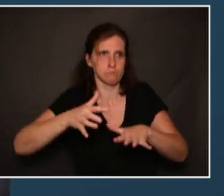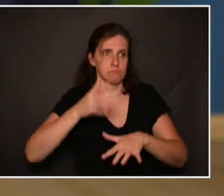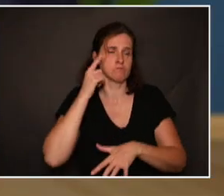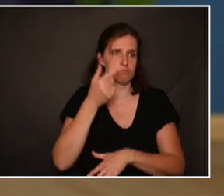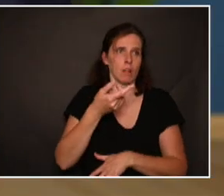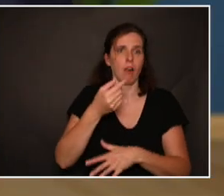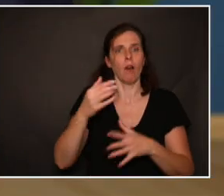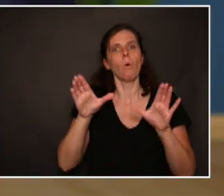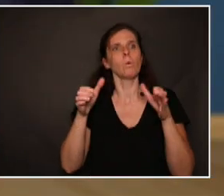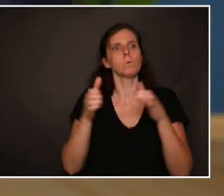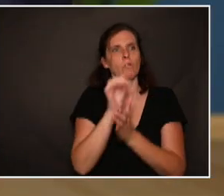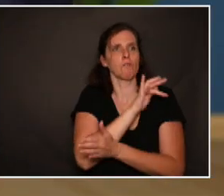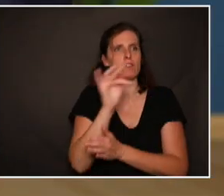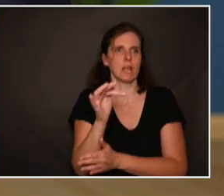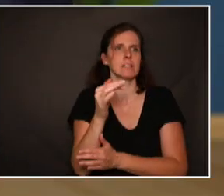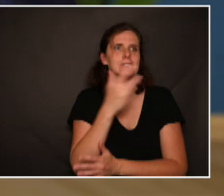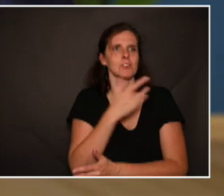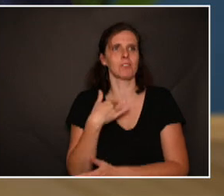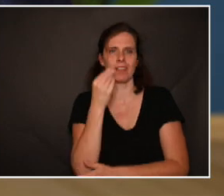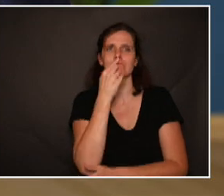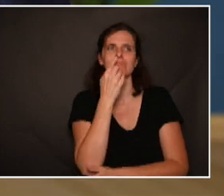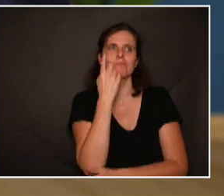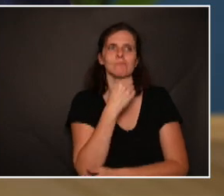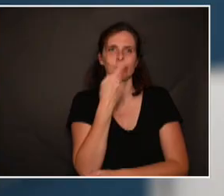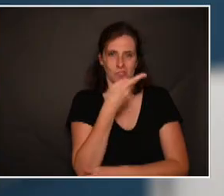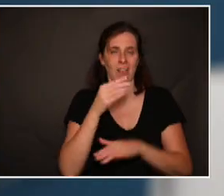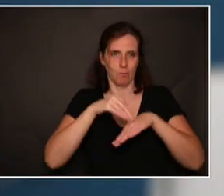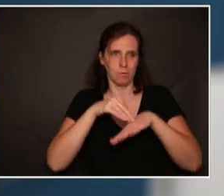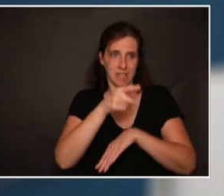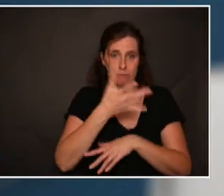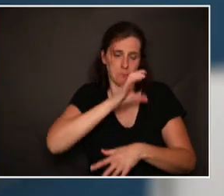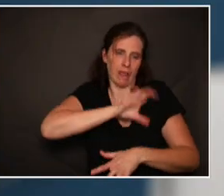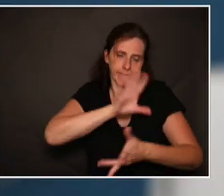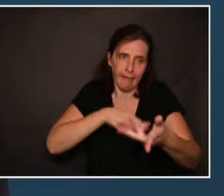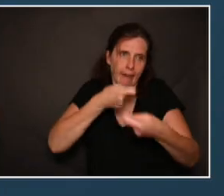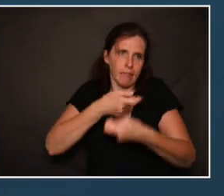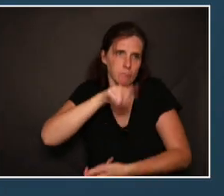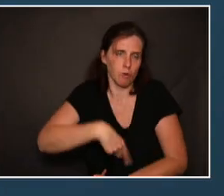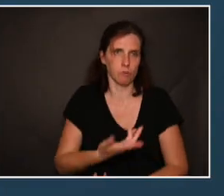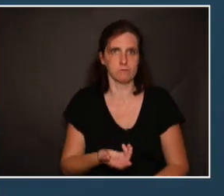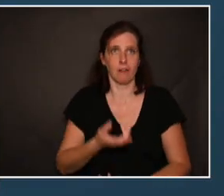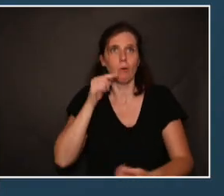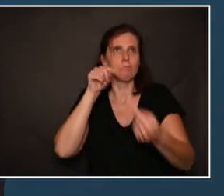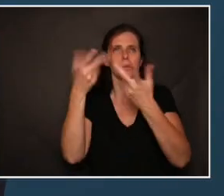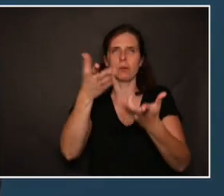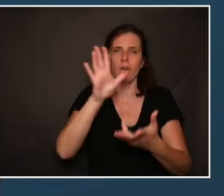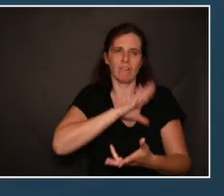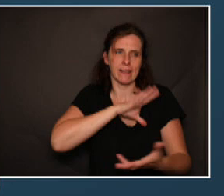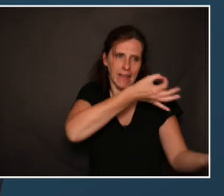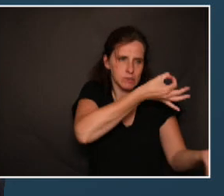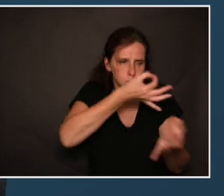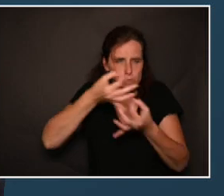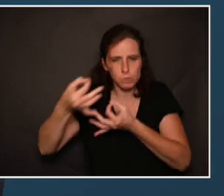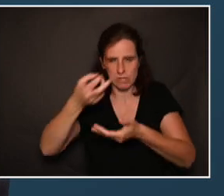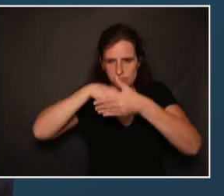buccodentaire. Après, il faut essayer évidemment de s'adapter. L'idée, c'est de pouvoir maintenir un suivi avec le